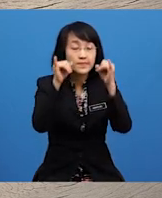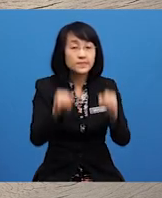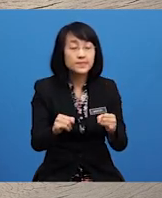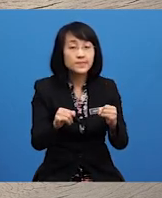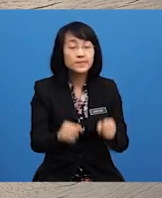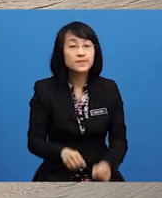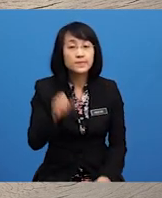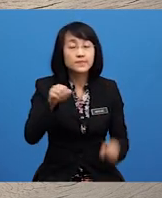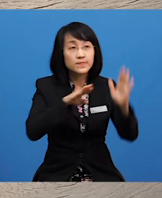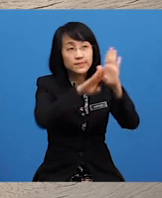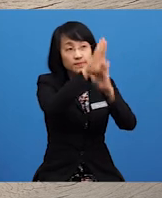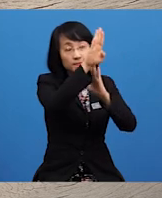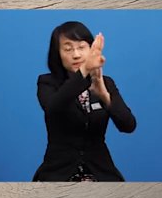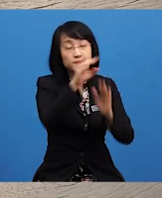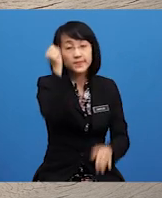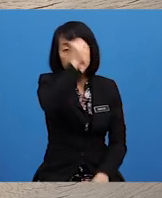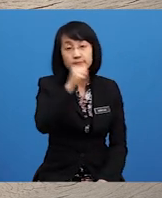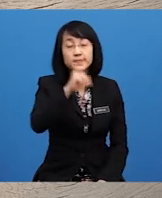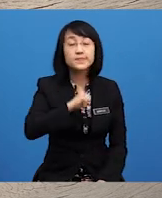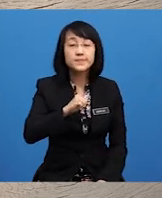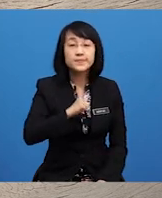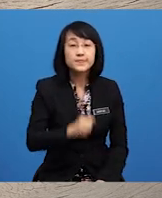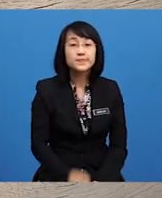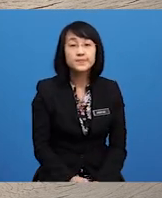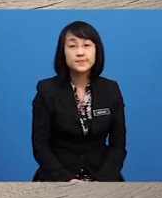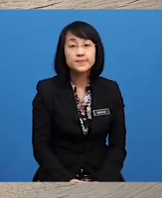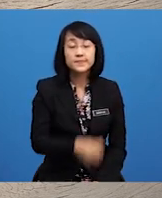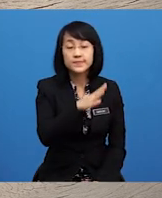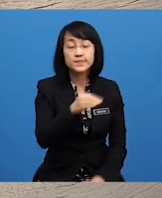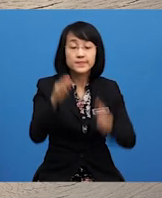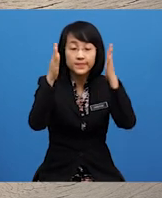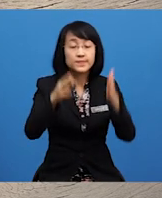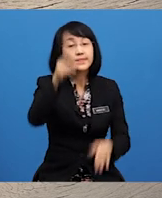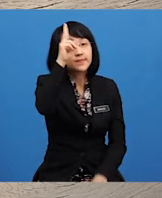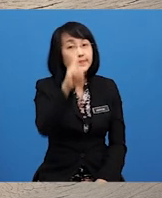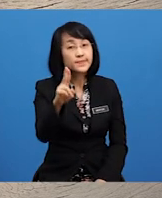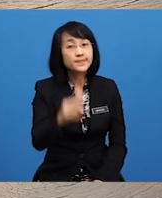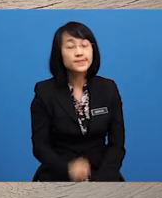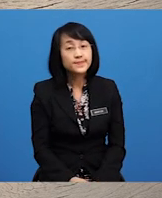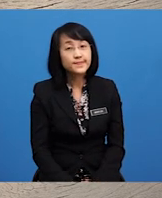Meningkatkan Sasyah Diri Dan Dipandang Tinggi Oleh Orang Lain